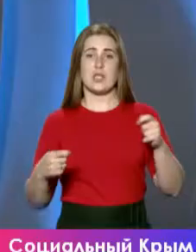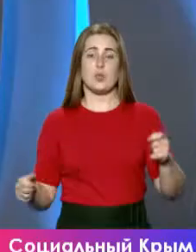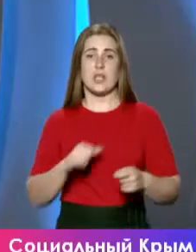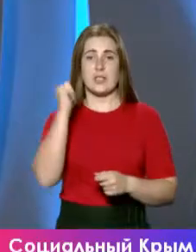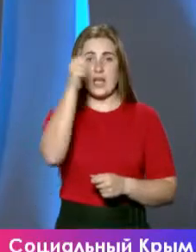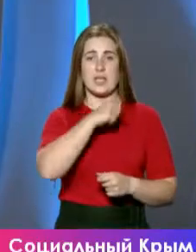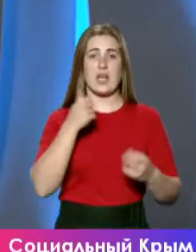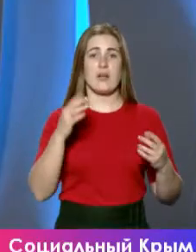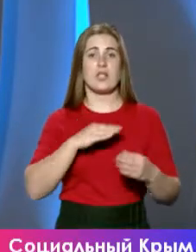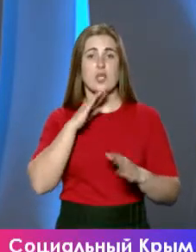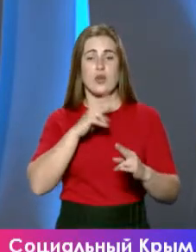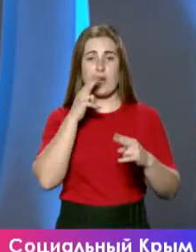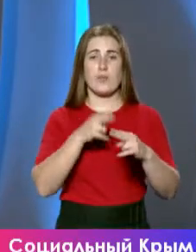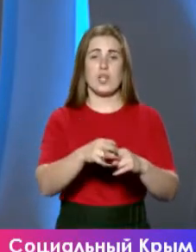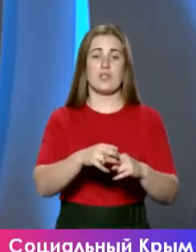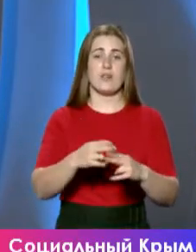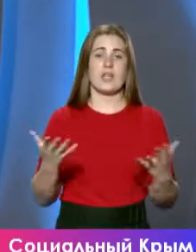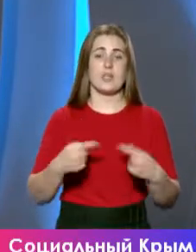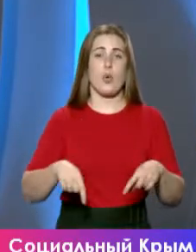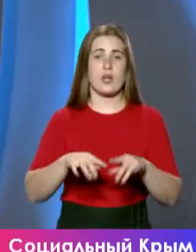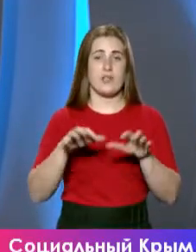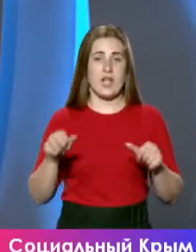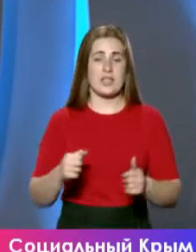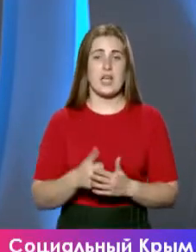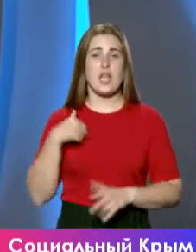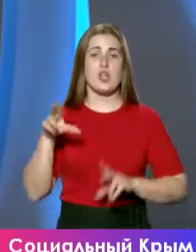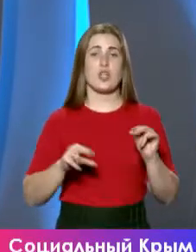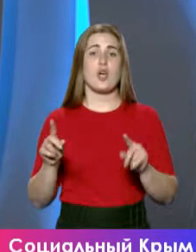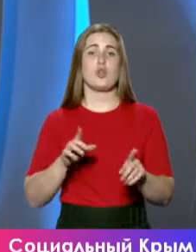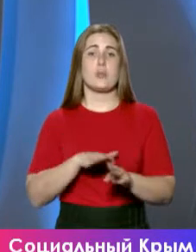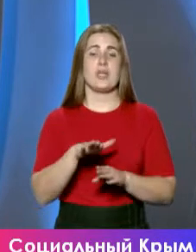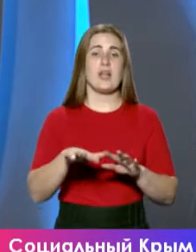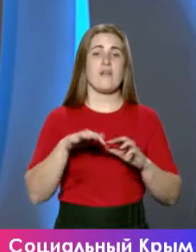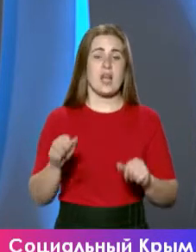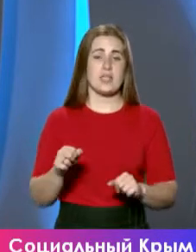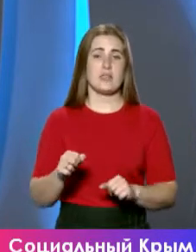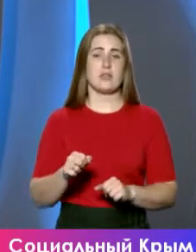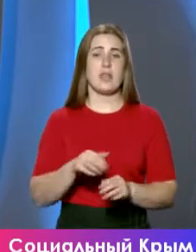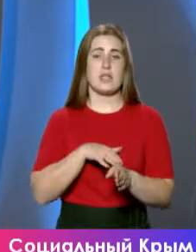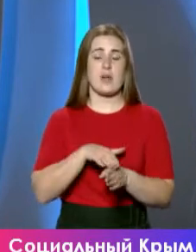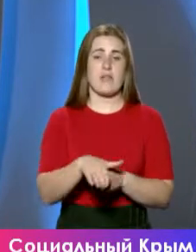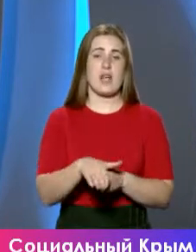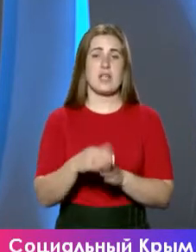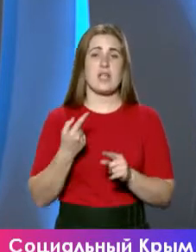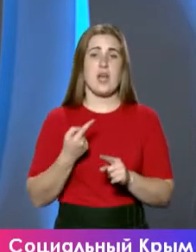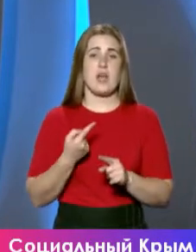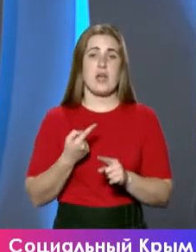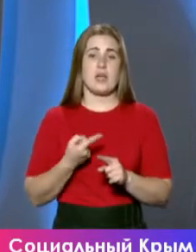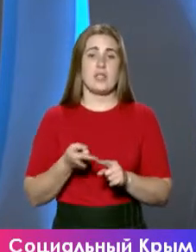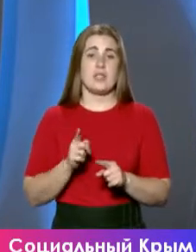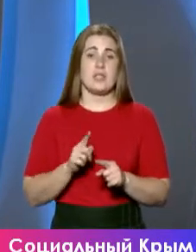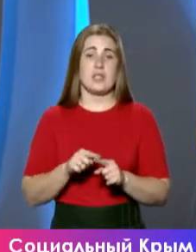вмешательства каких органов власти? Я считаю, что исполнительная власть вполне справляется, скажем так, с теми